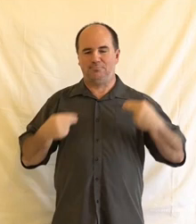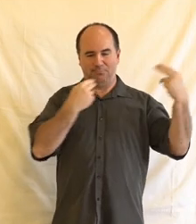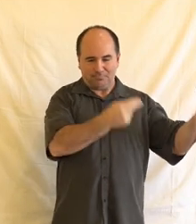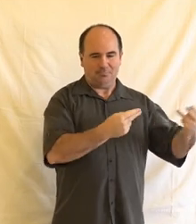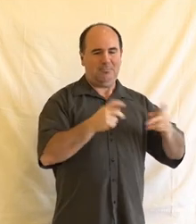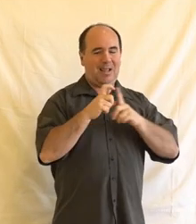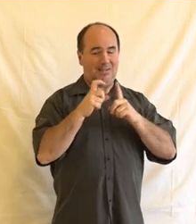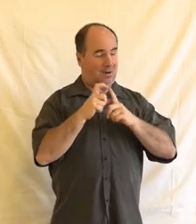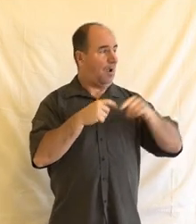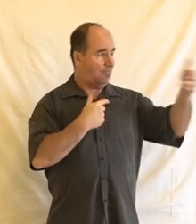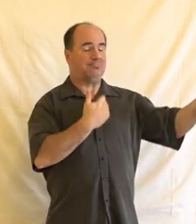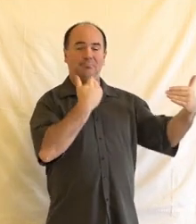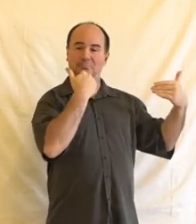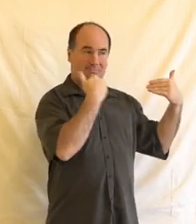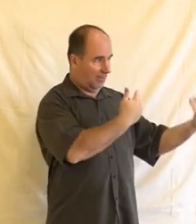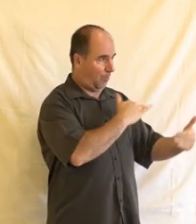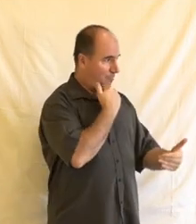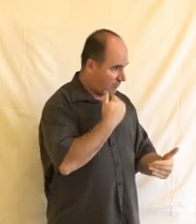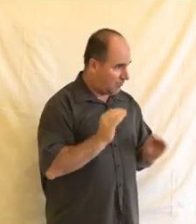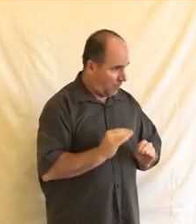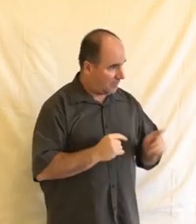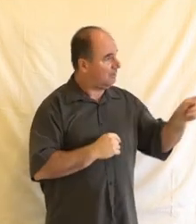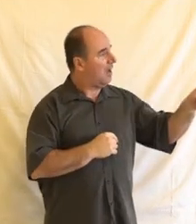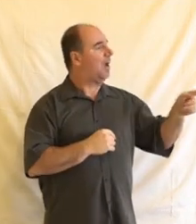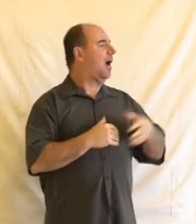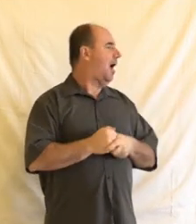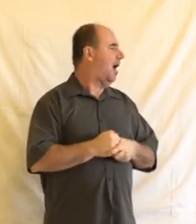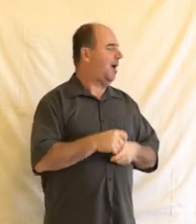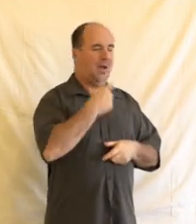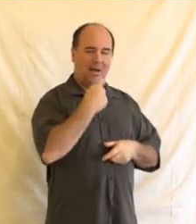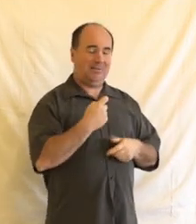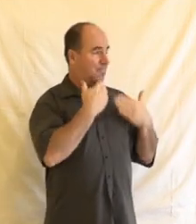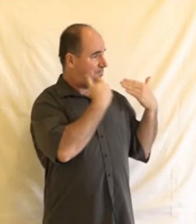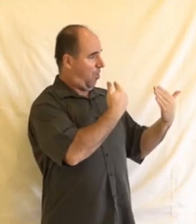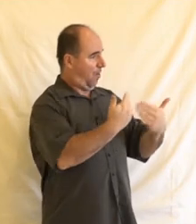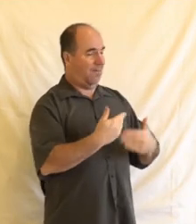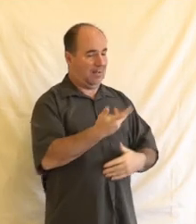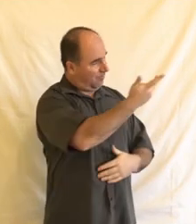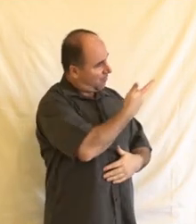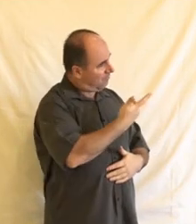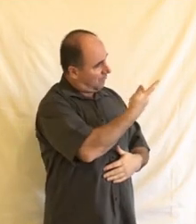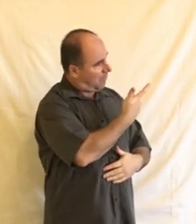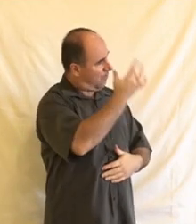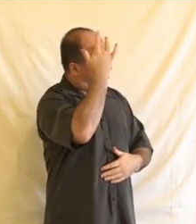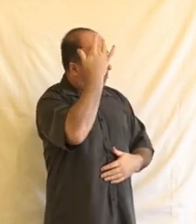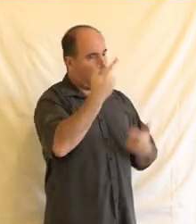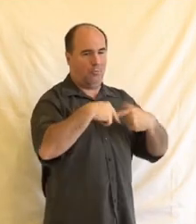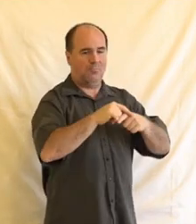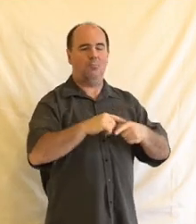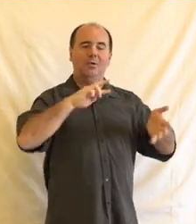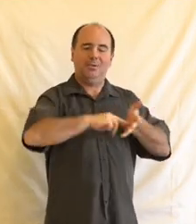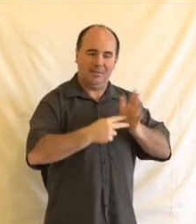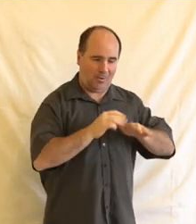náš čas nejenom že vypršel, ale přepršel. Já bych velmi chtěla poděkovat našim odborníkům na technologie a